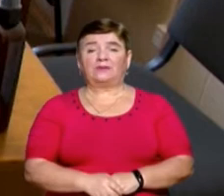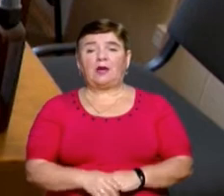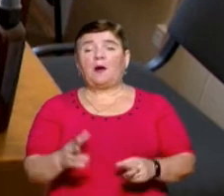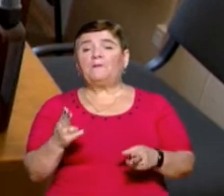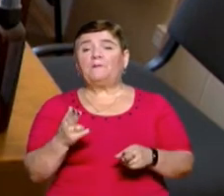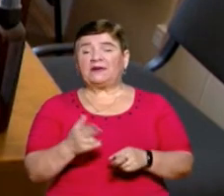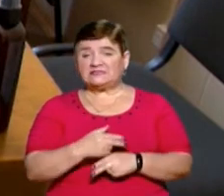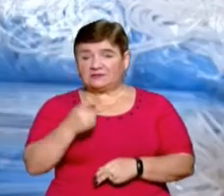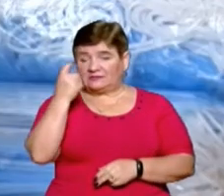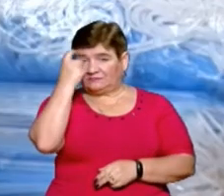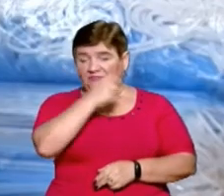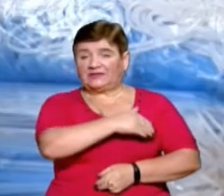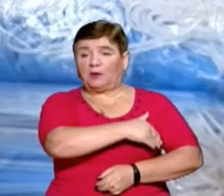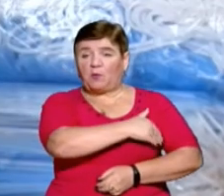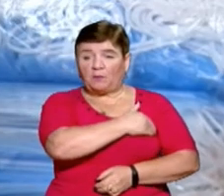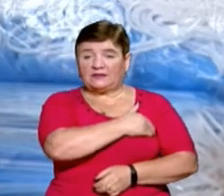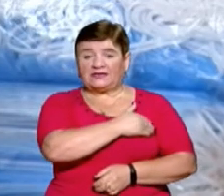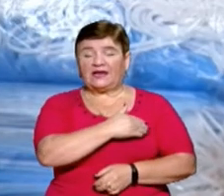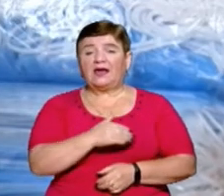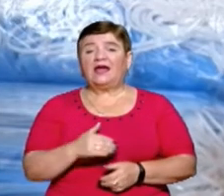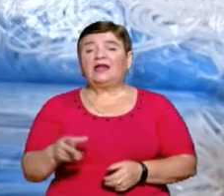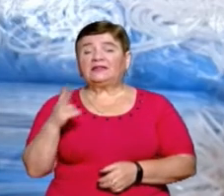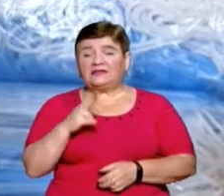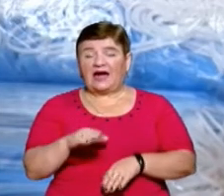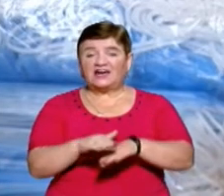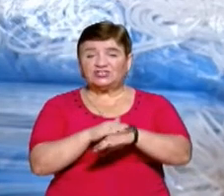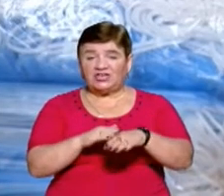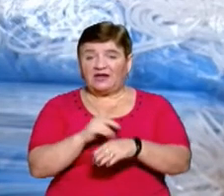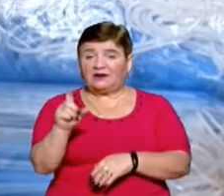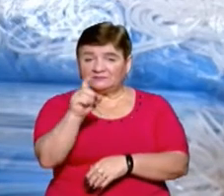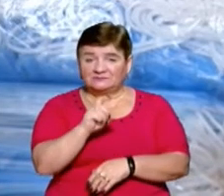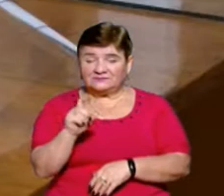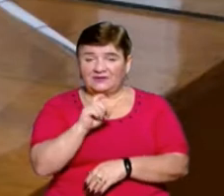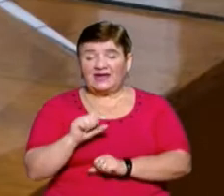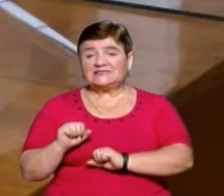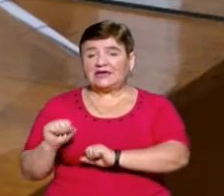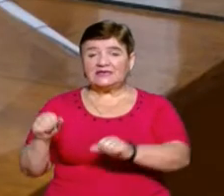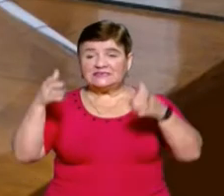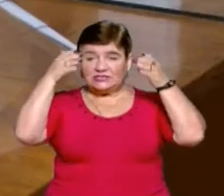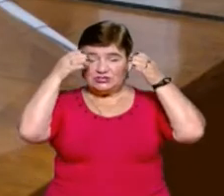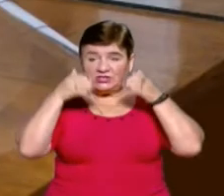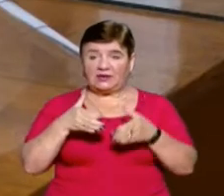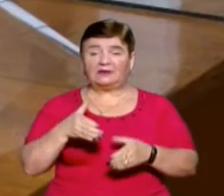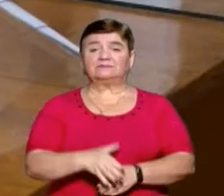безконтактні термометри, антисептичні засоби для шкіри, захисні щитки,